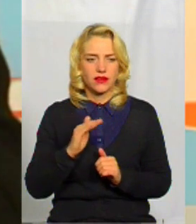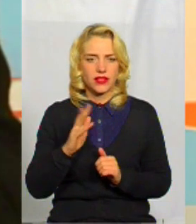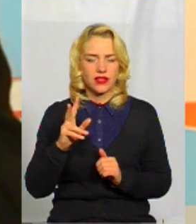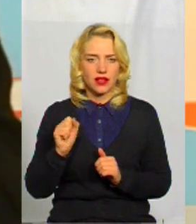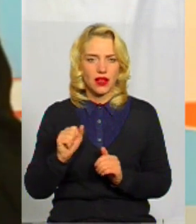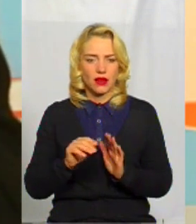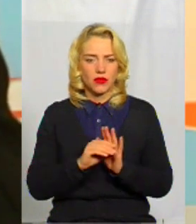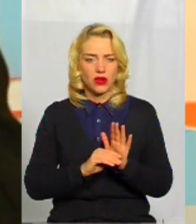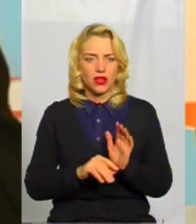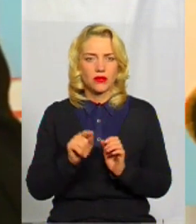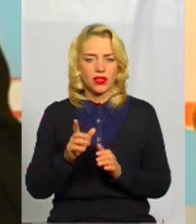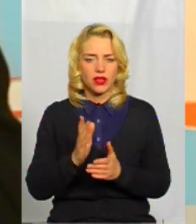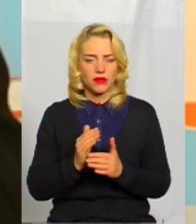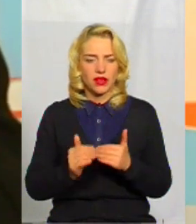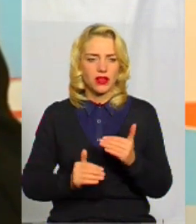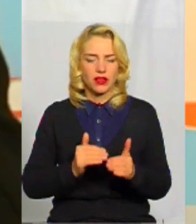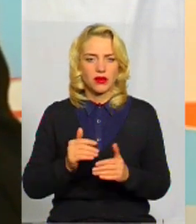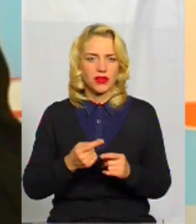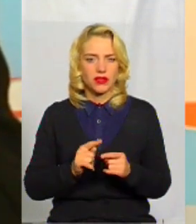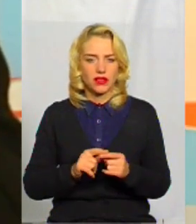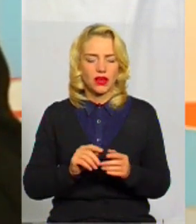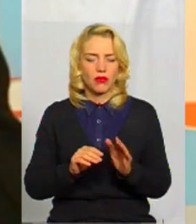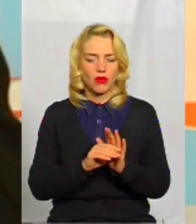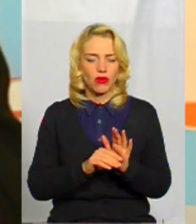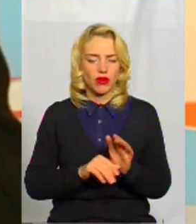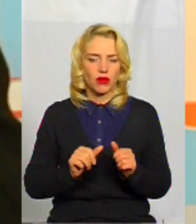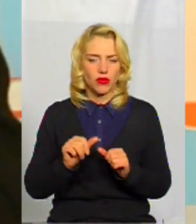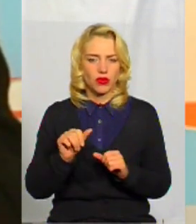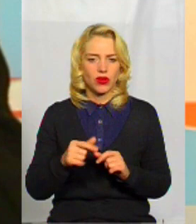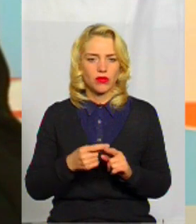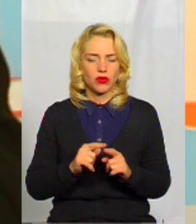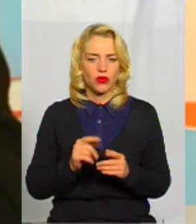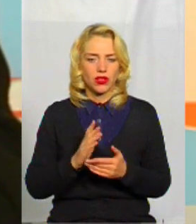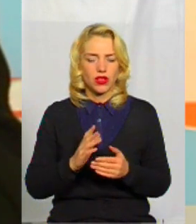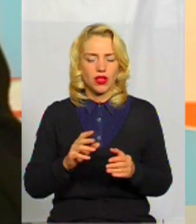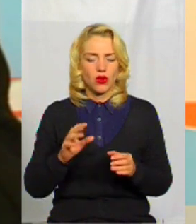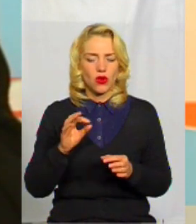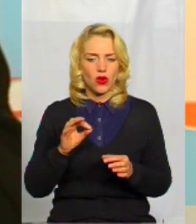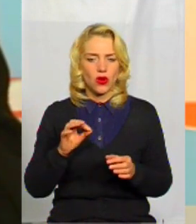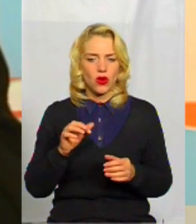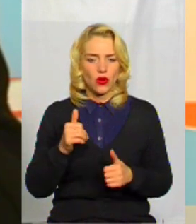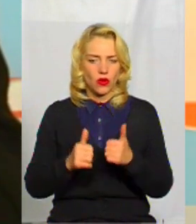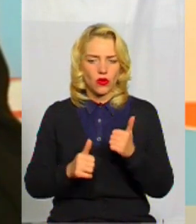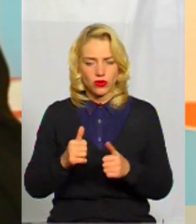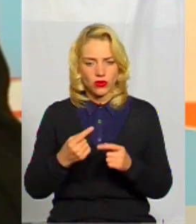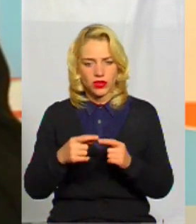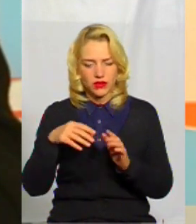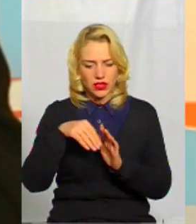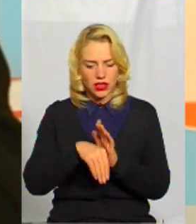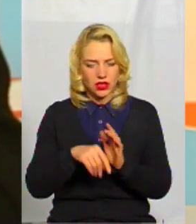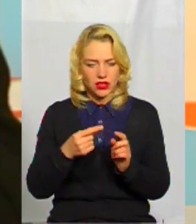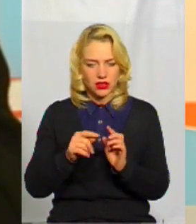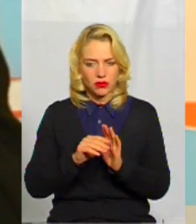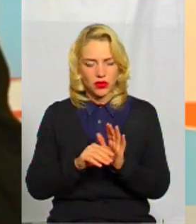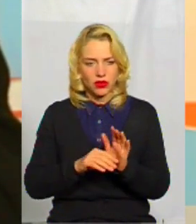цікава програма. Там є етапи цієї програми. Крім того, ще певні конкурси всередині цієї програми. Ось, і ми